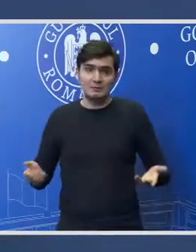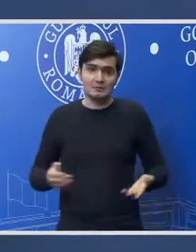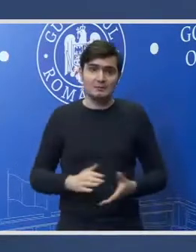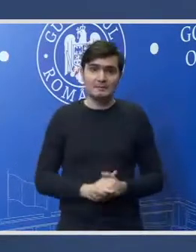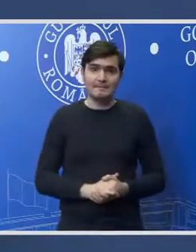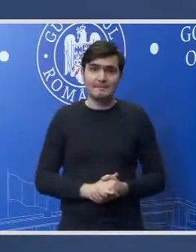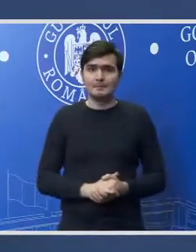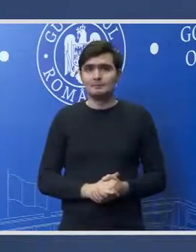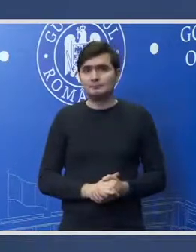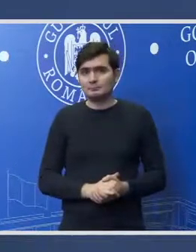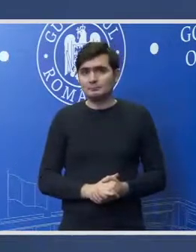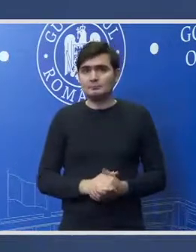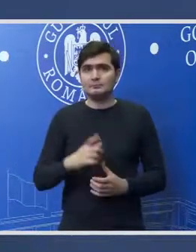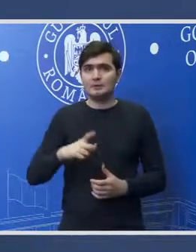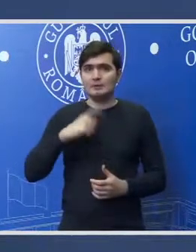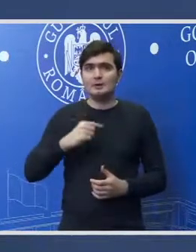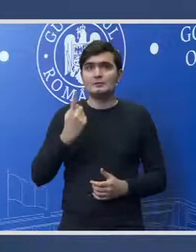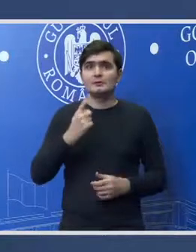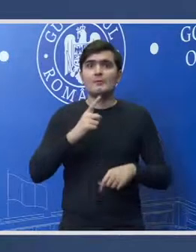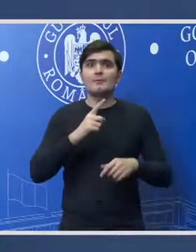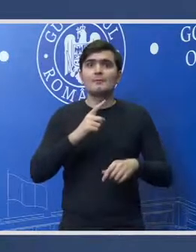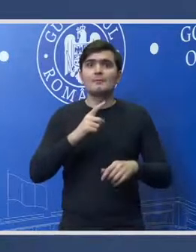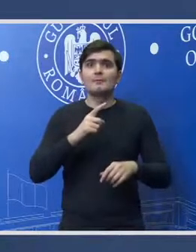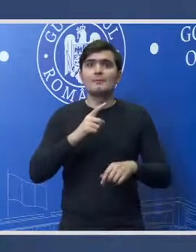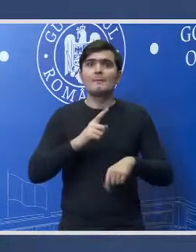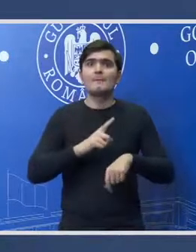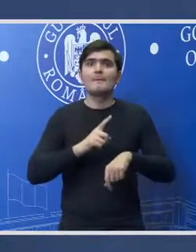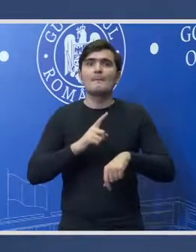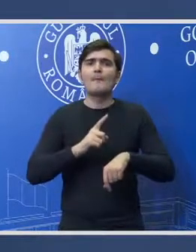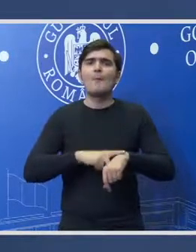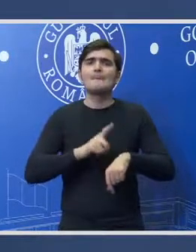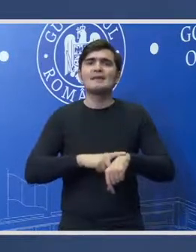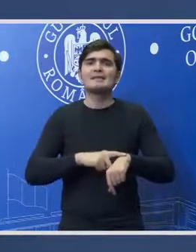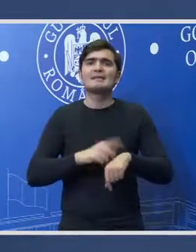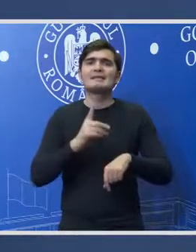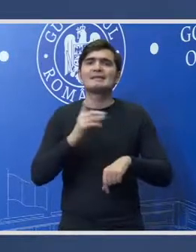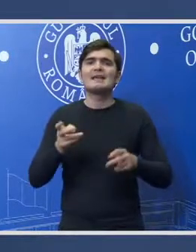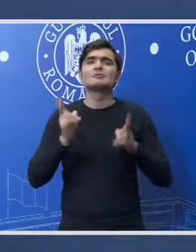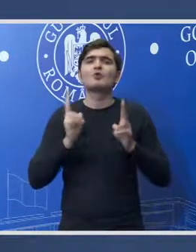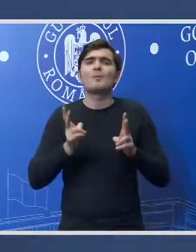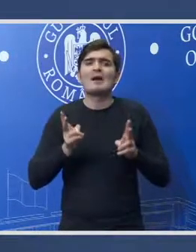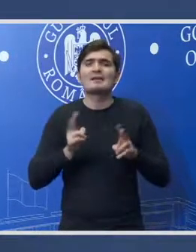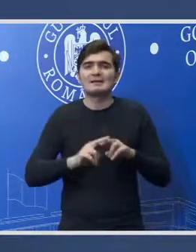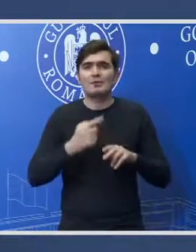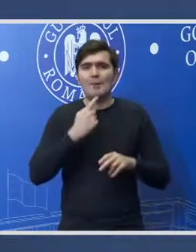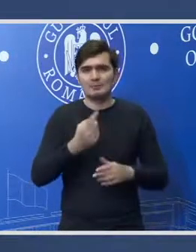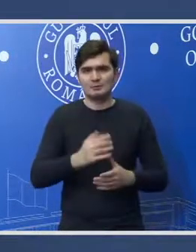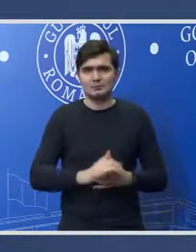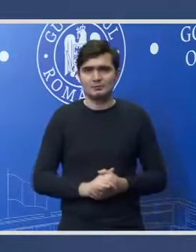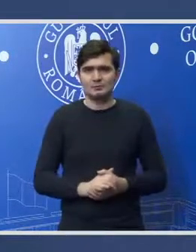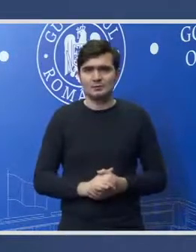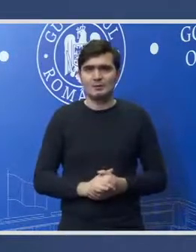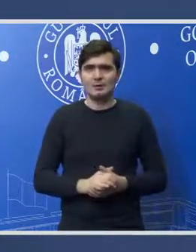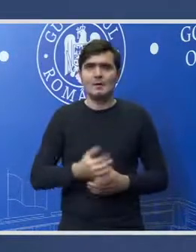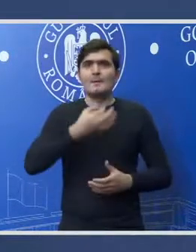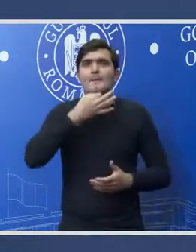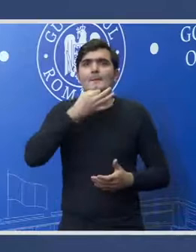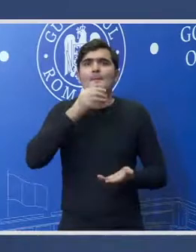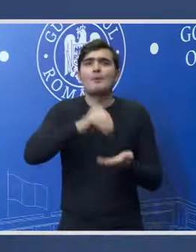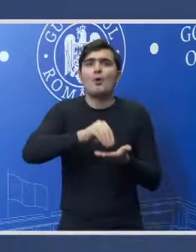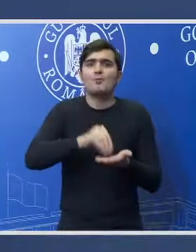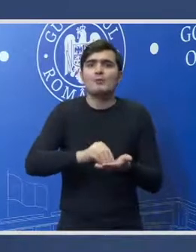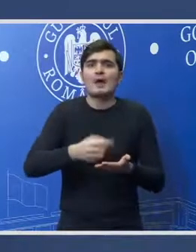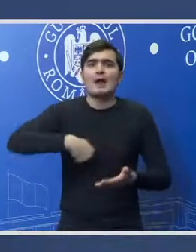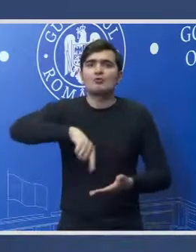este un moment de normalitate așa cum spuneam varianta pe care am propus-o a fost